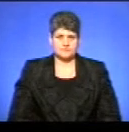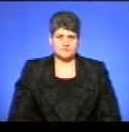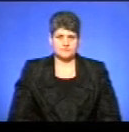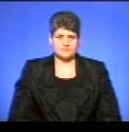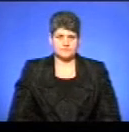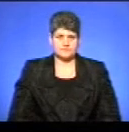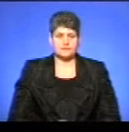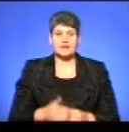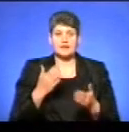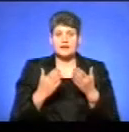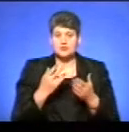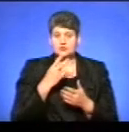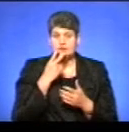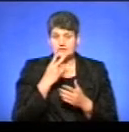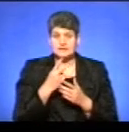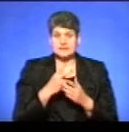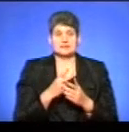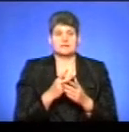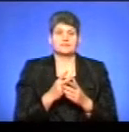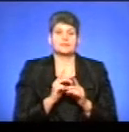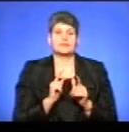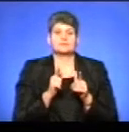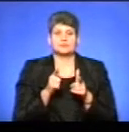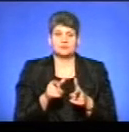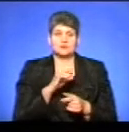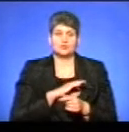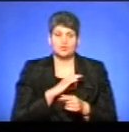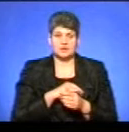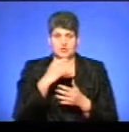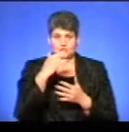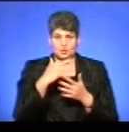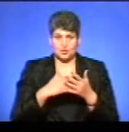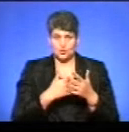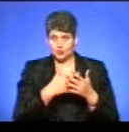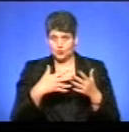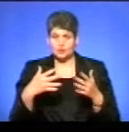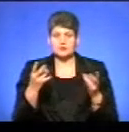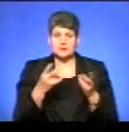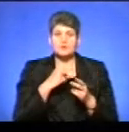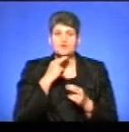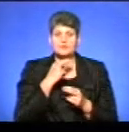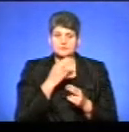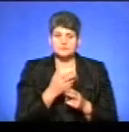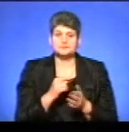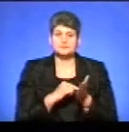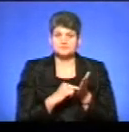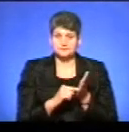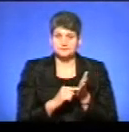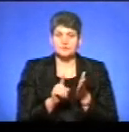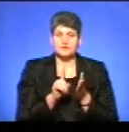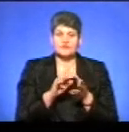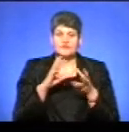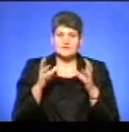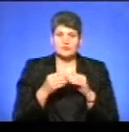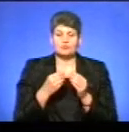Якщо дивитися на динаміку надходження доходів і структуру доходів, то тут слід зауважити, що в зведеному